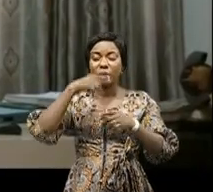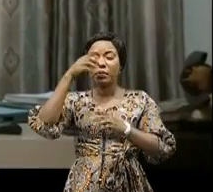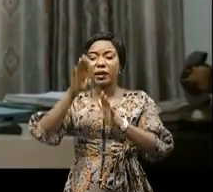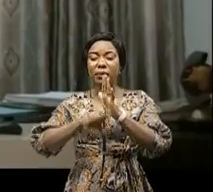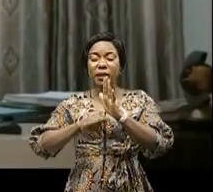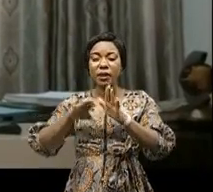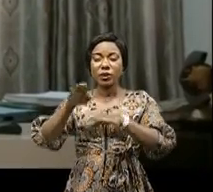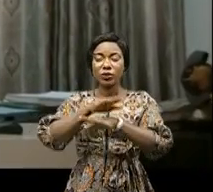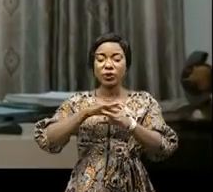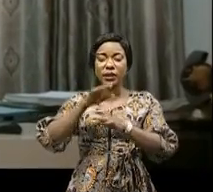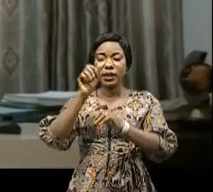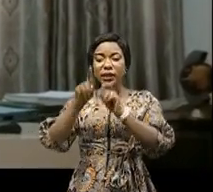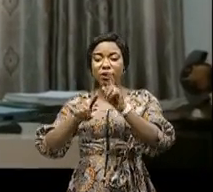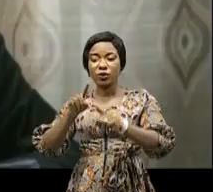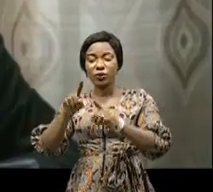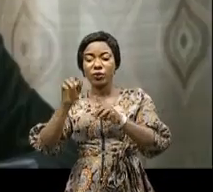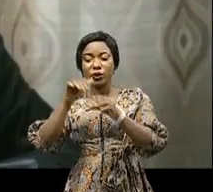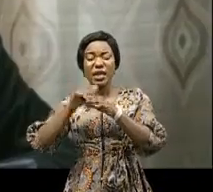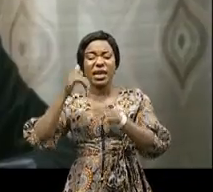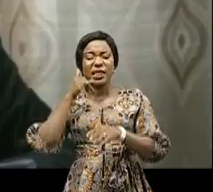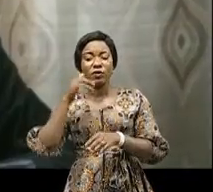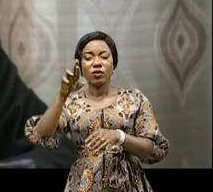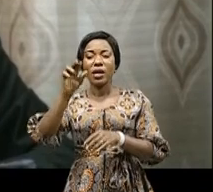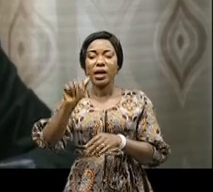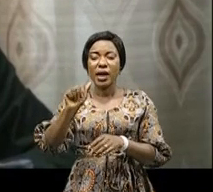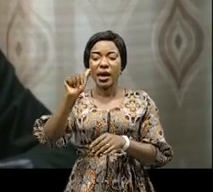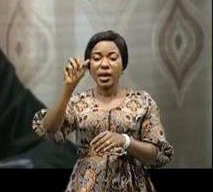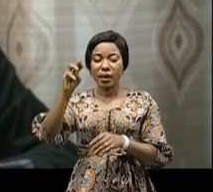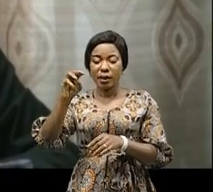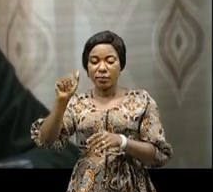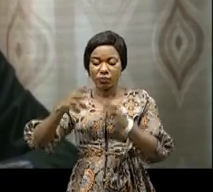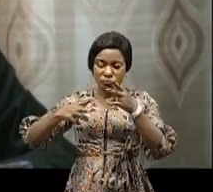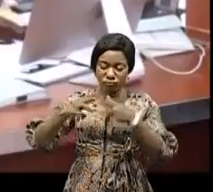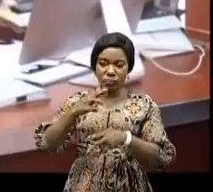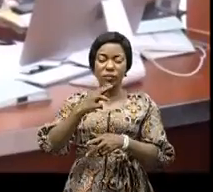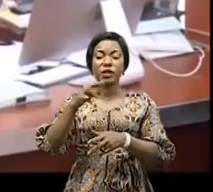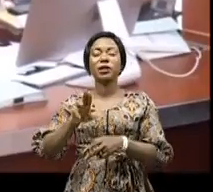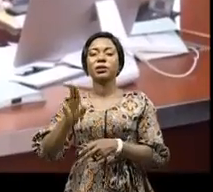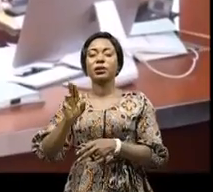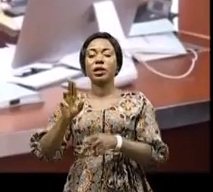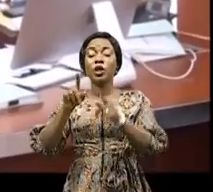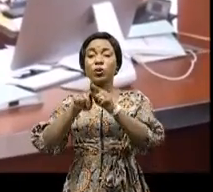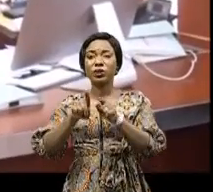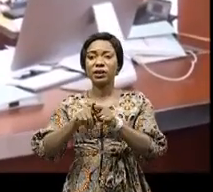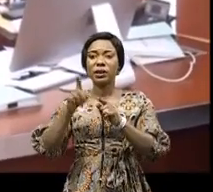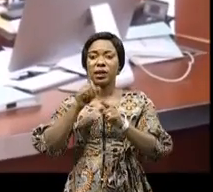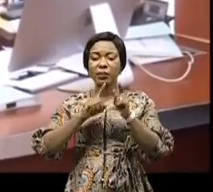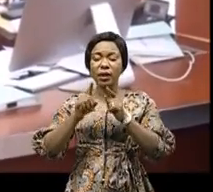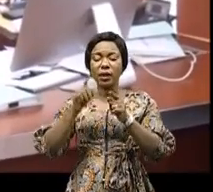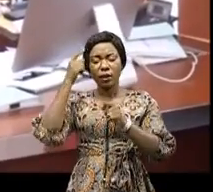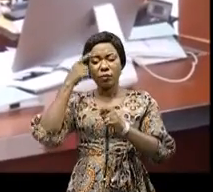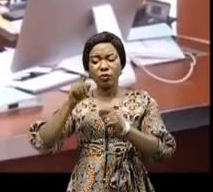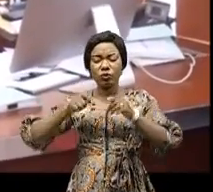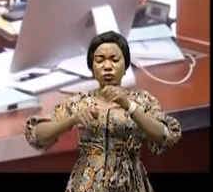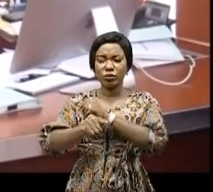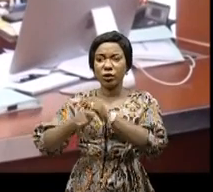question du registre d'appareils mobiles RAM. Il a aussi évoqué la récurrence des cas des kidnappings ciblés